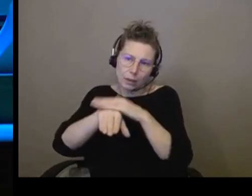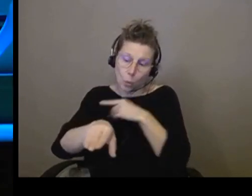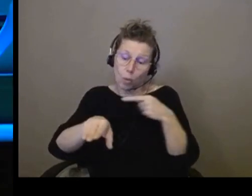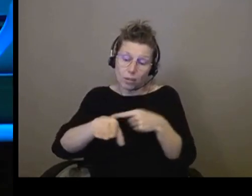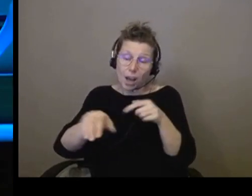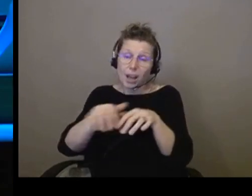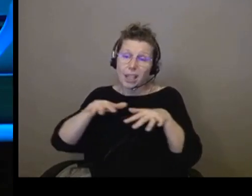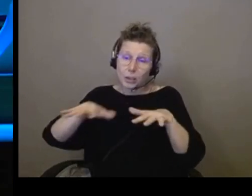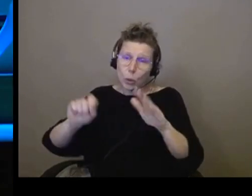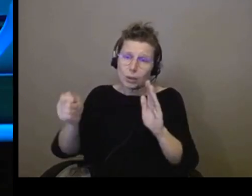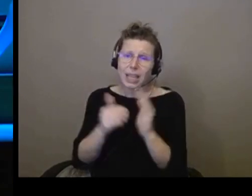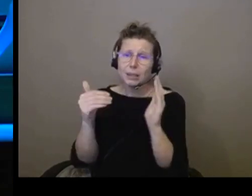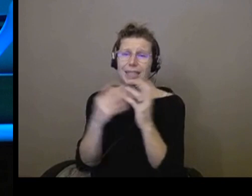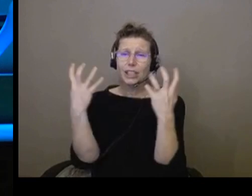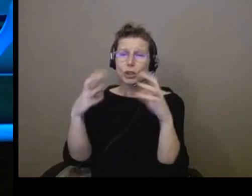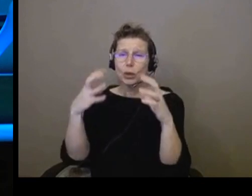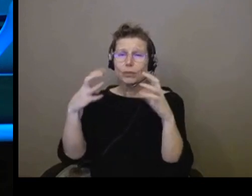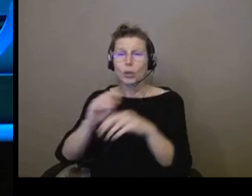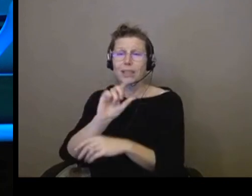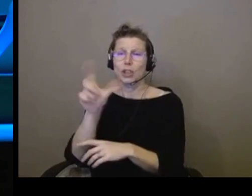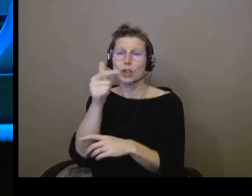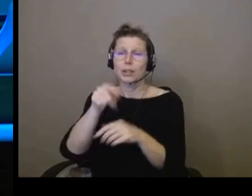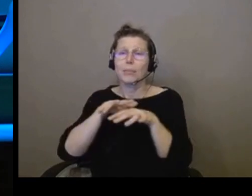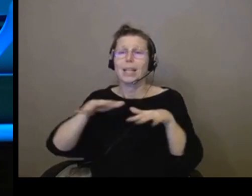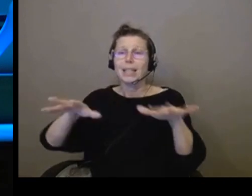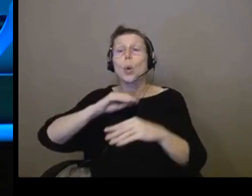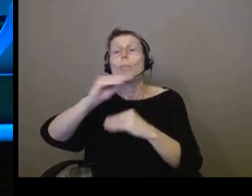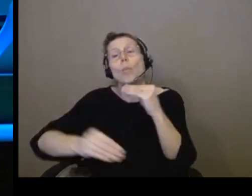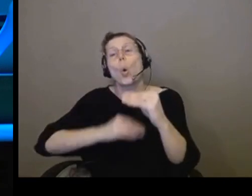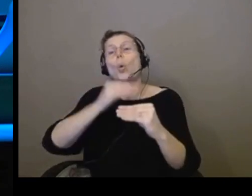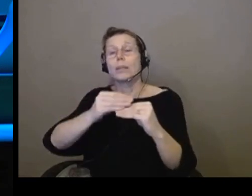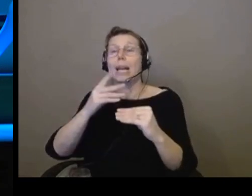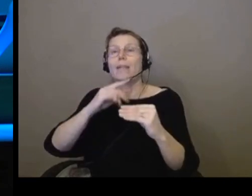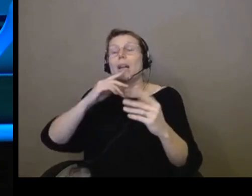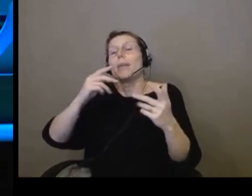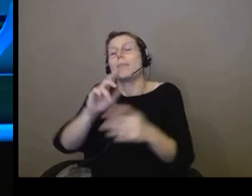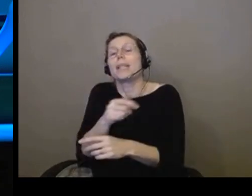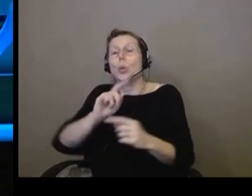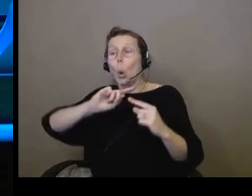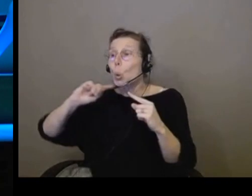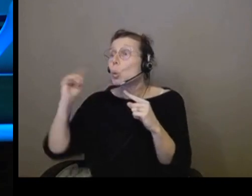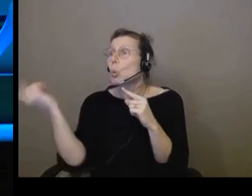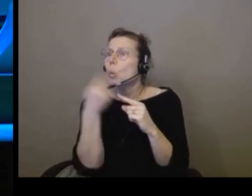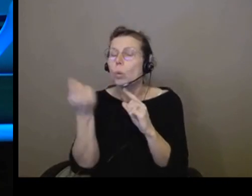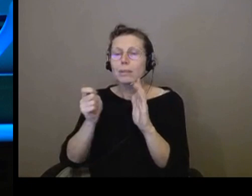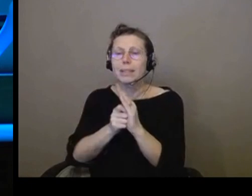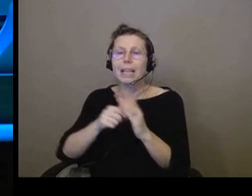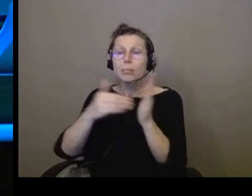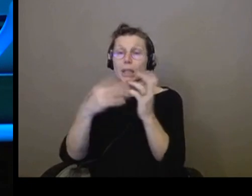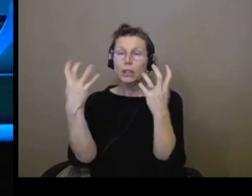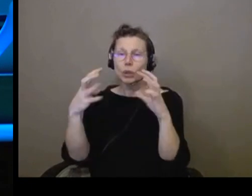C'est le deuxième réseau mondial de métro. Alors, évidemment, tout ne date pas de 1900, mais quand même, on en a une bonne partie qui est finie très, très tôt.